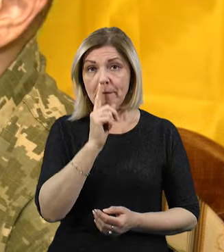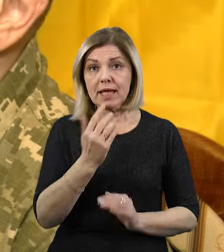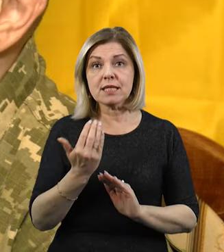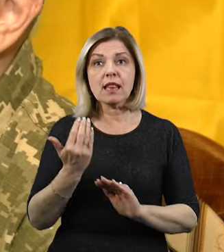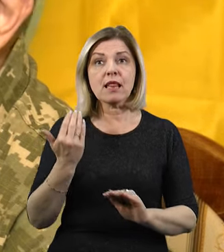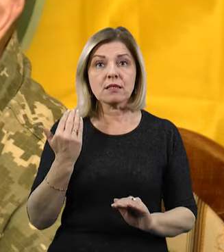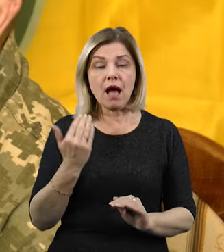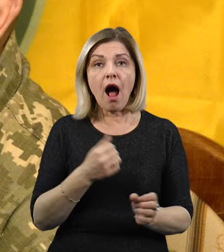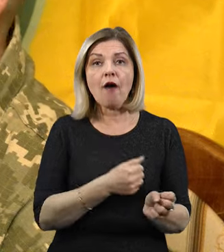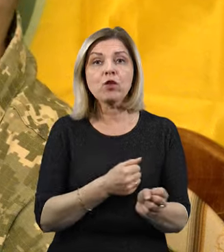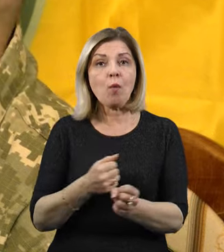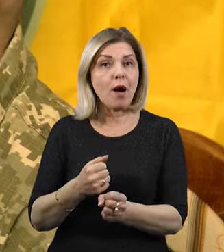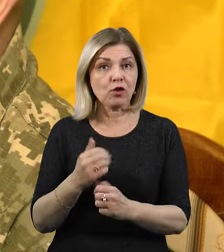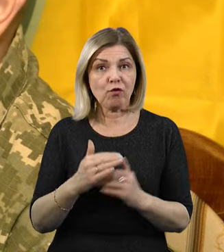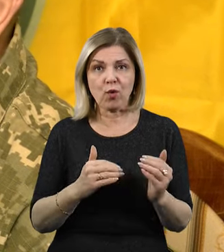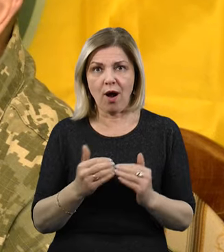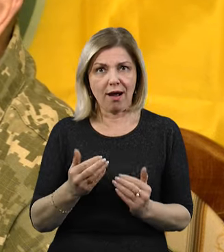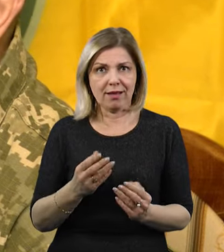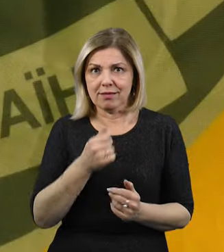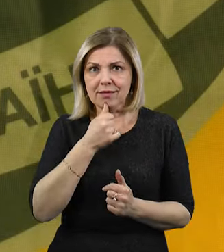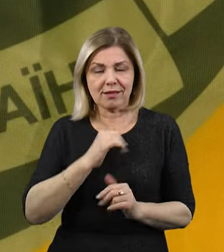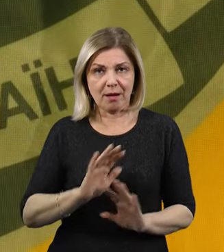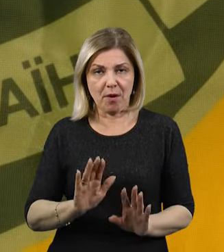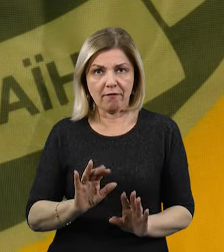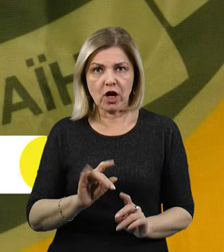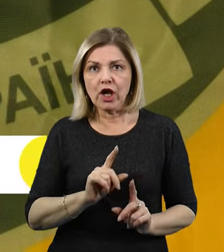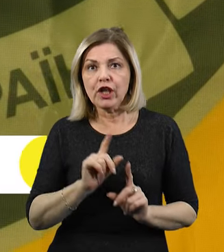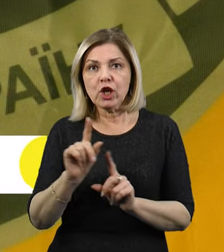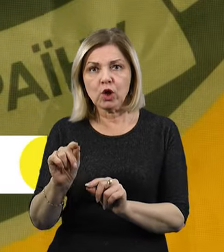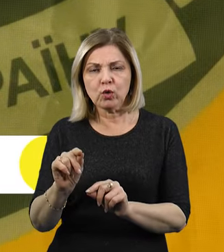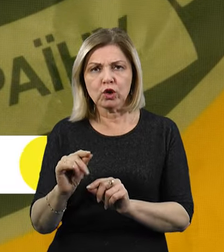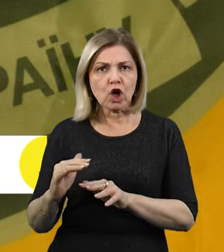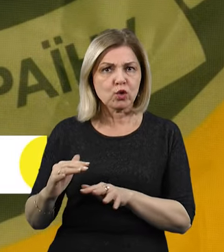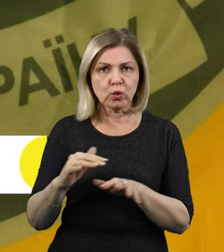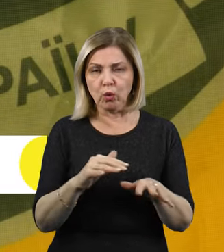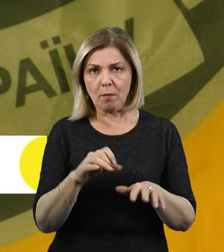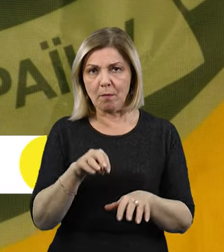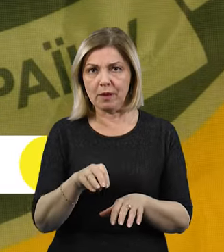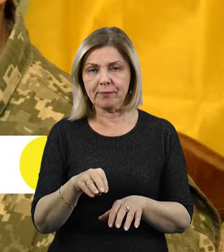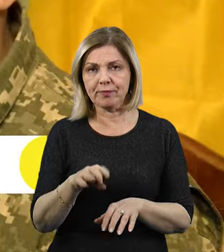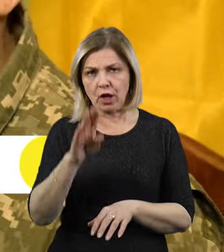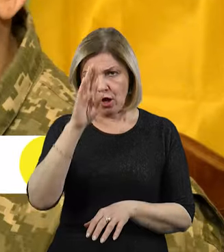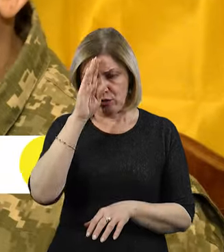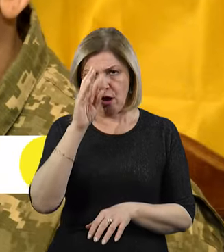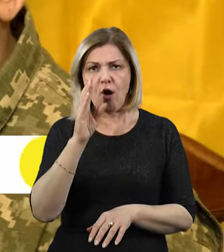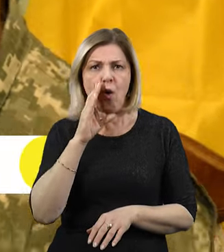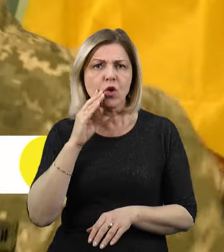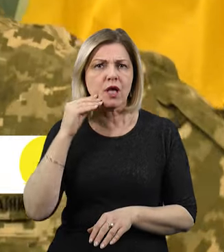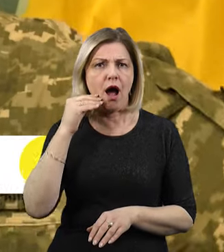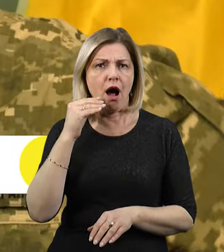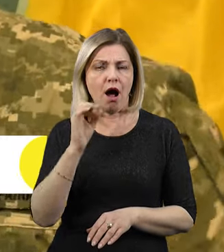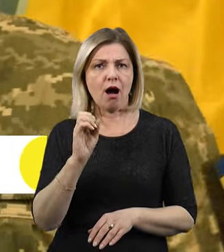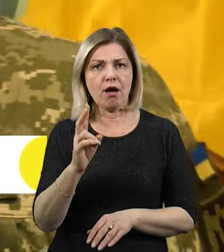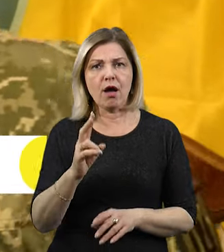автомат в руках не тримав. І тут я їду на штурм. Дядька, ну, такий коренастий, знаєте, як ото, такий козак, ось такий